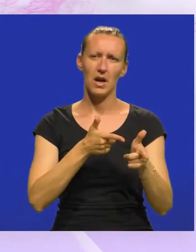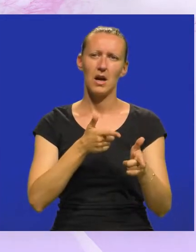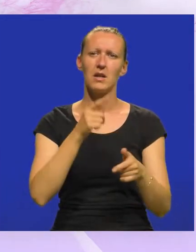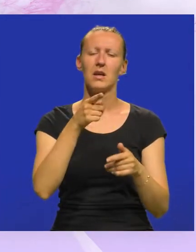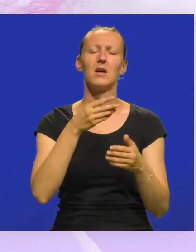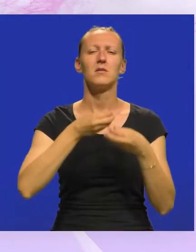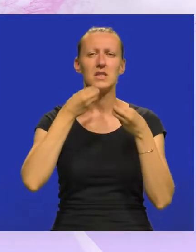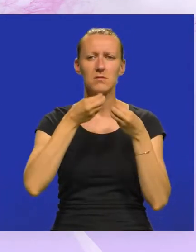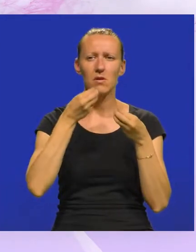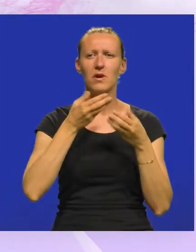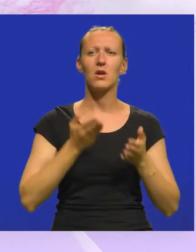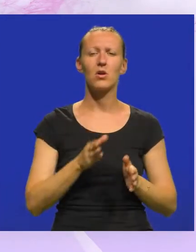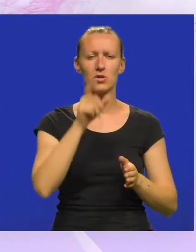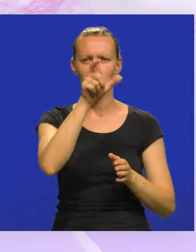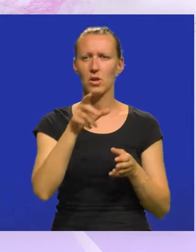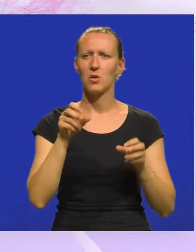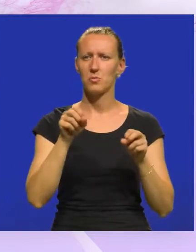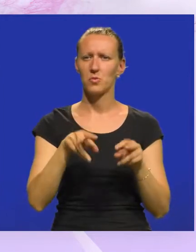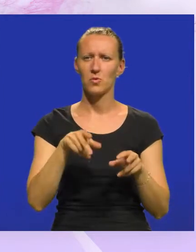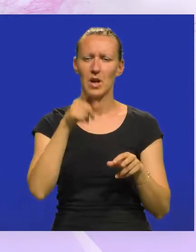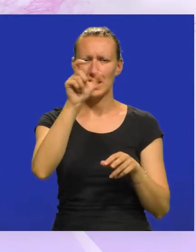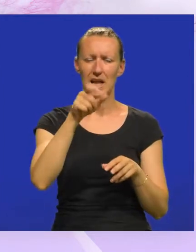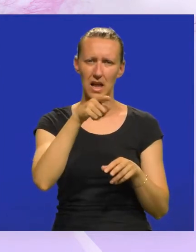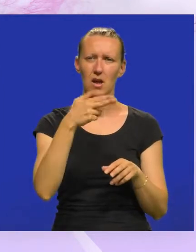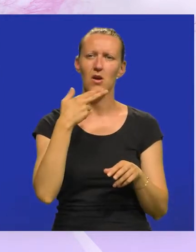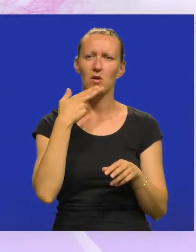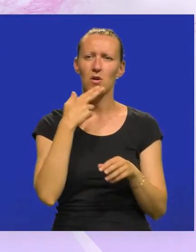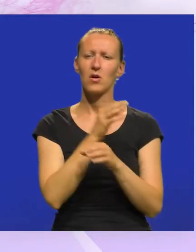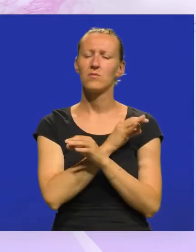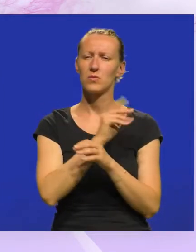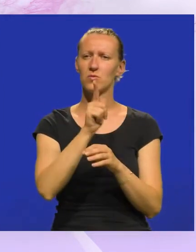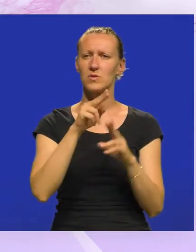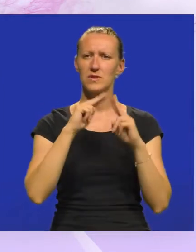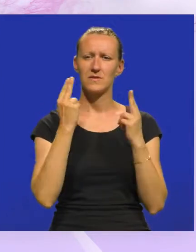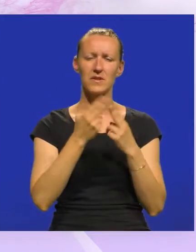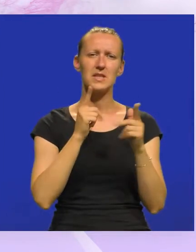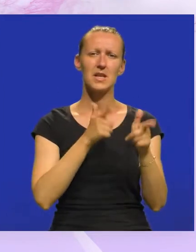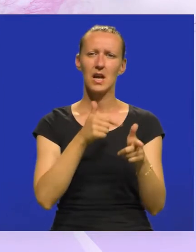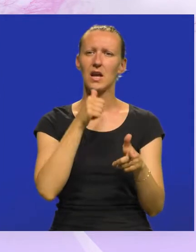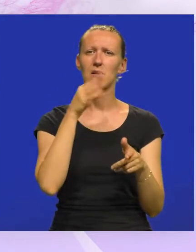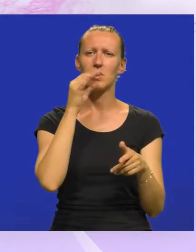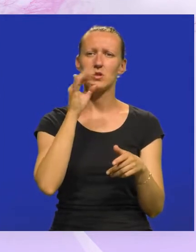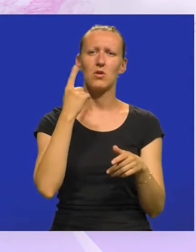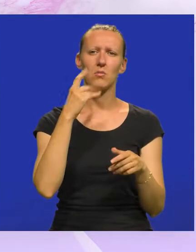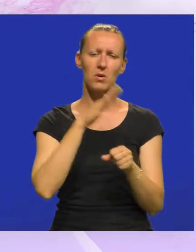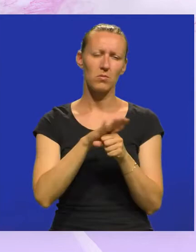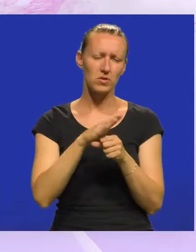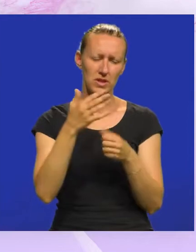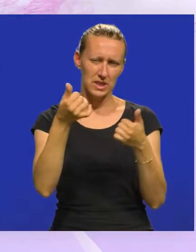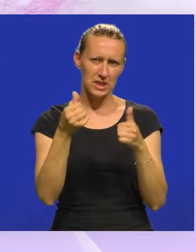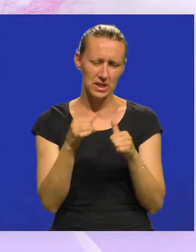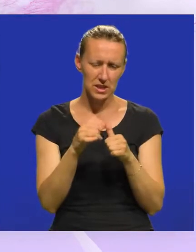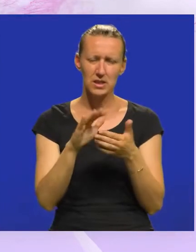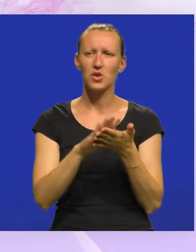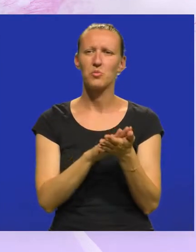Intimna ispovijest rođene Puležanke, Talijanke koja tragediju drugog svjetskog rata i priču o Egzodusu iz Istre,